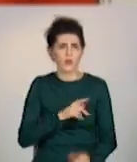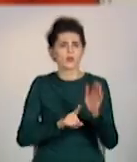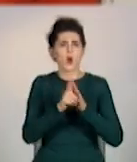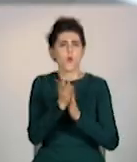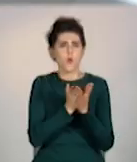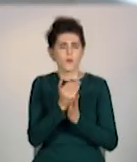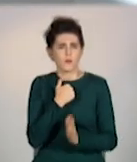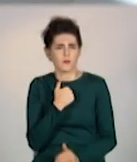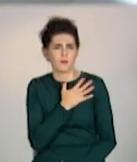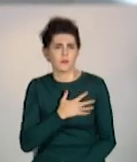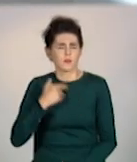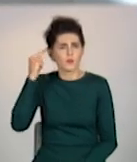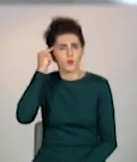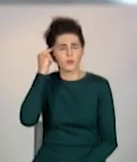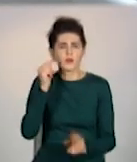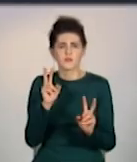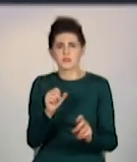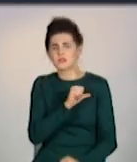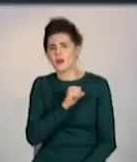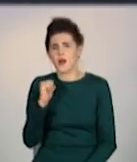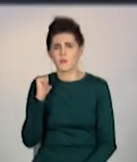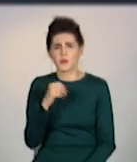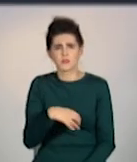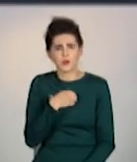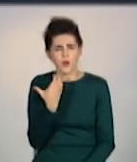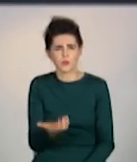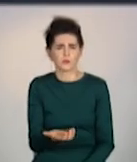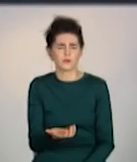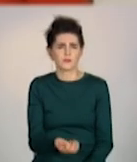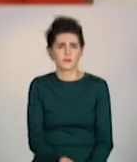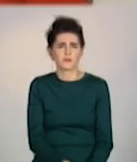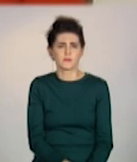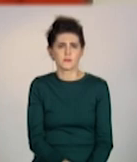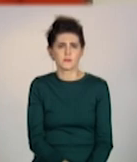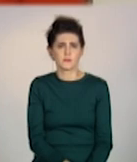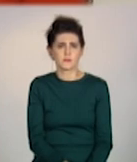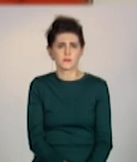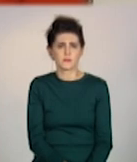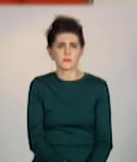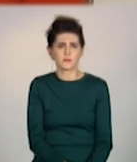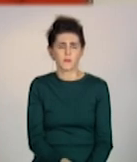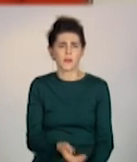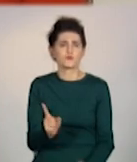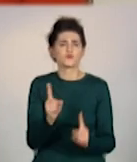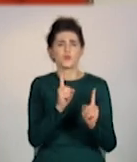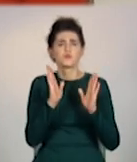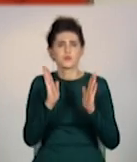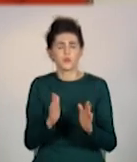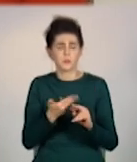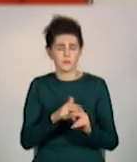оперувати. Це найстаршніше, що буде